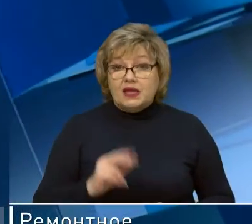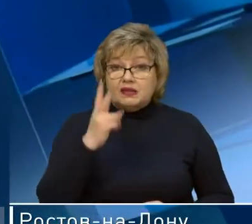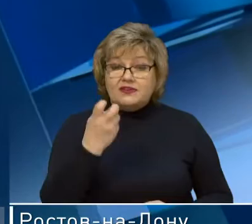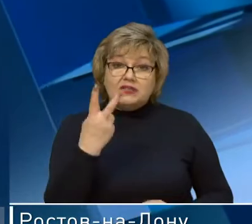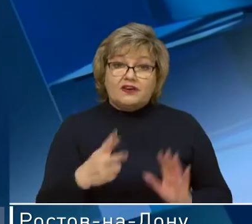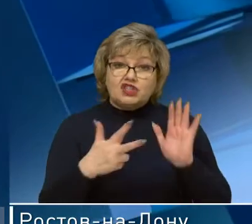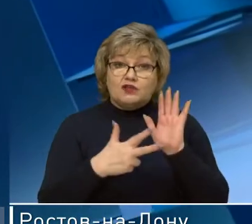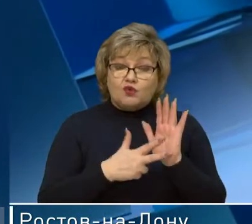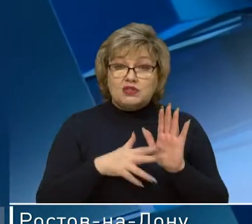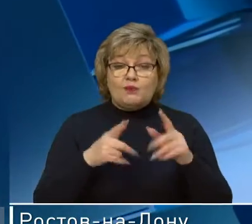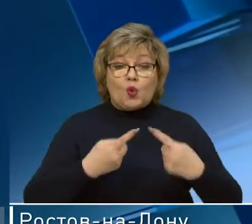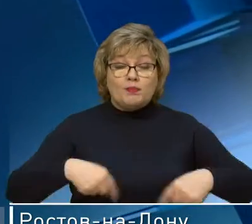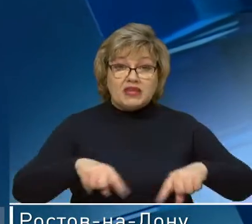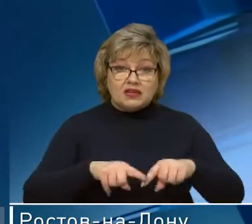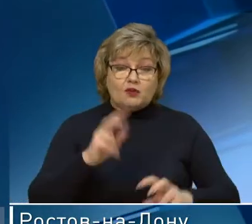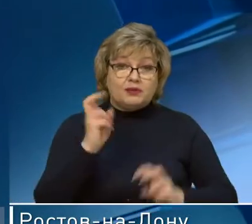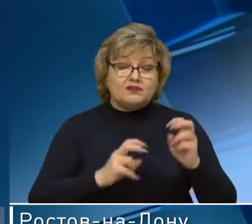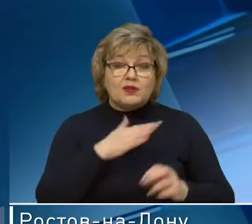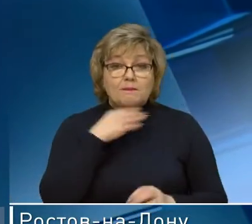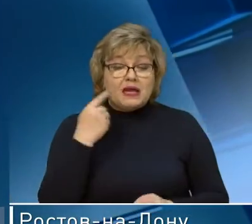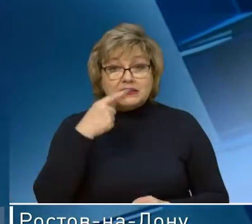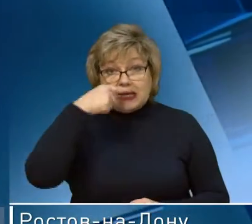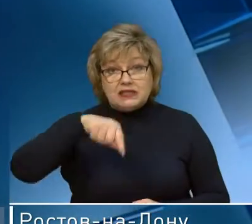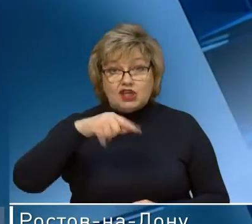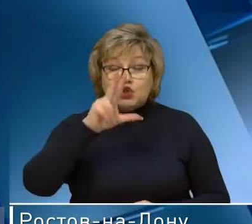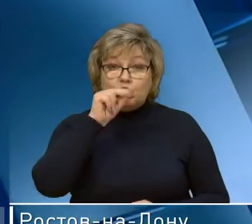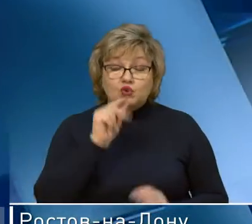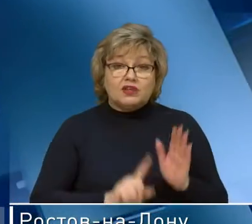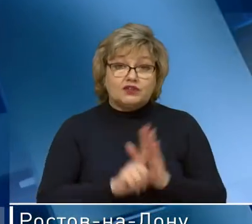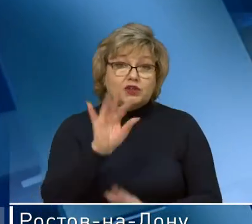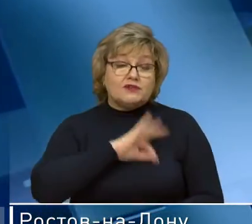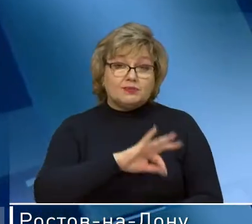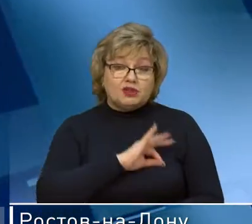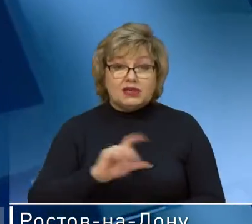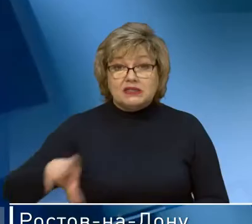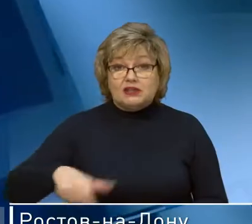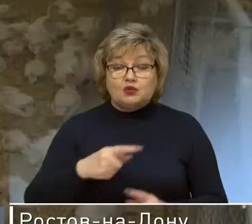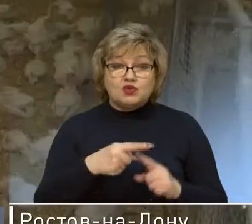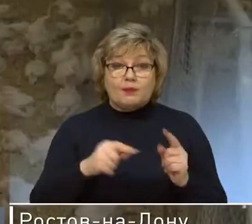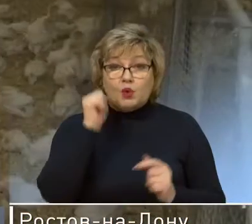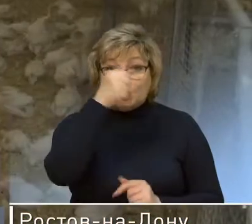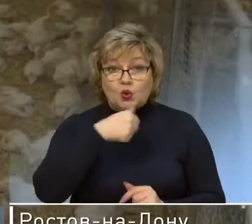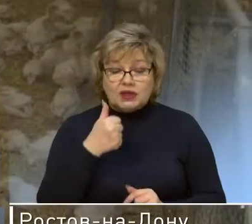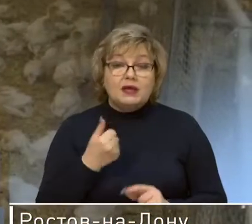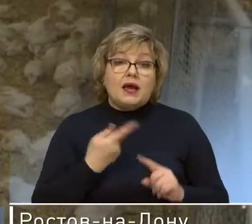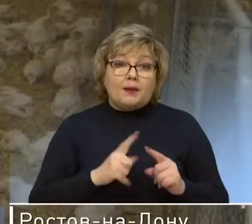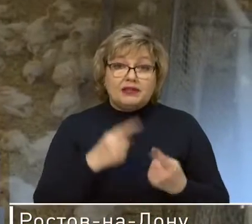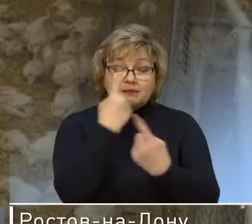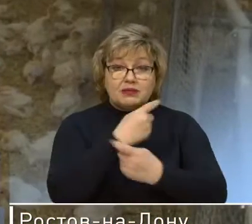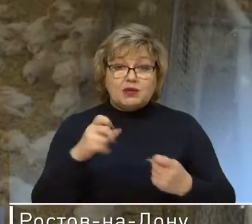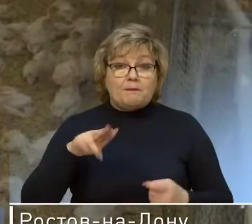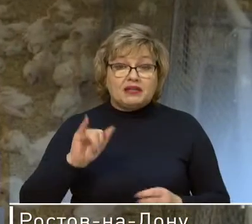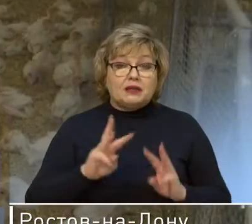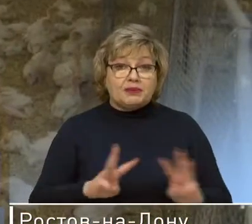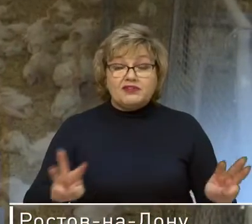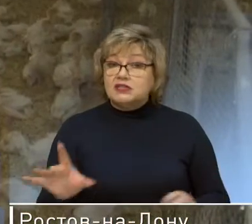228 объектов по производству мяса индейки и утки введены в эксплуатацию на Дону за полгода. Об этом сообщает портал